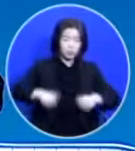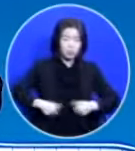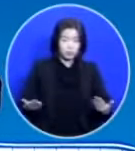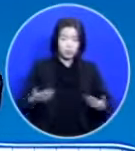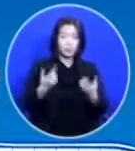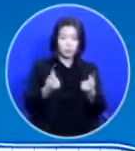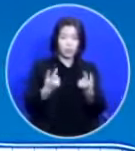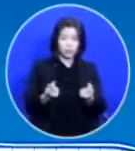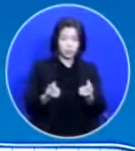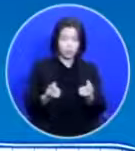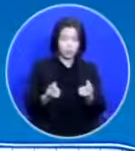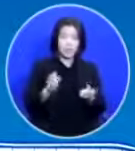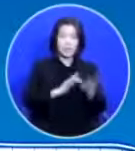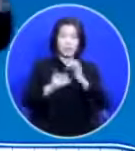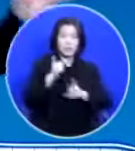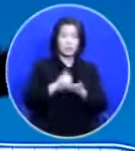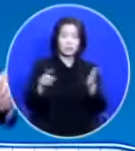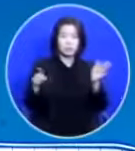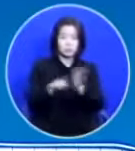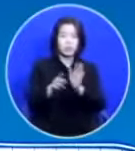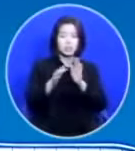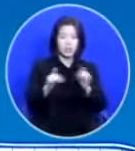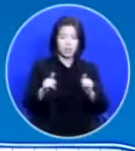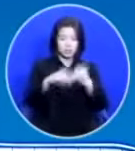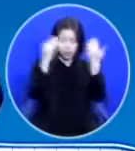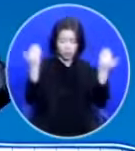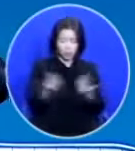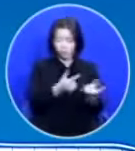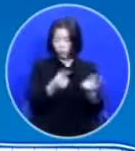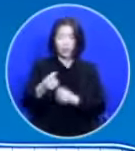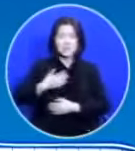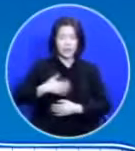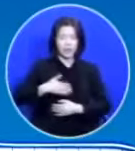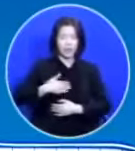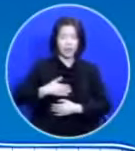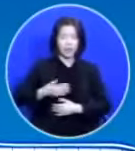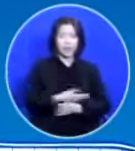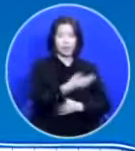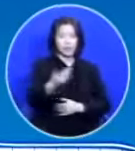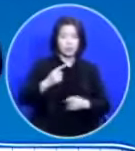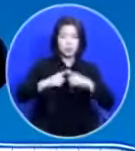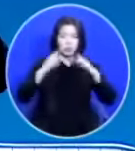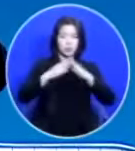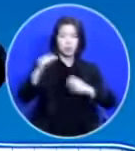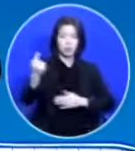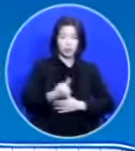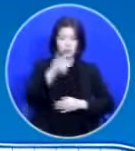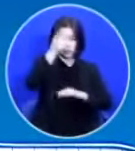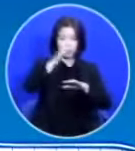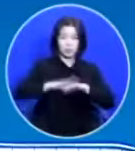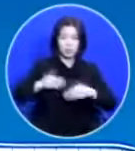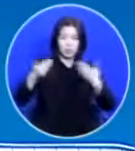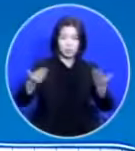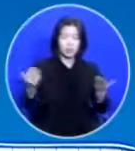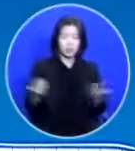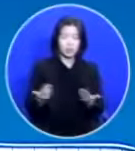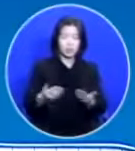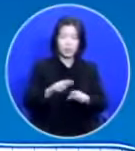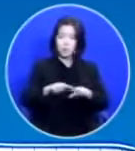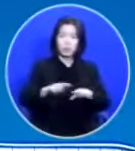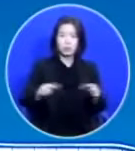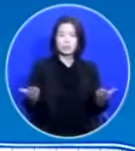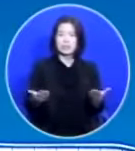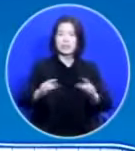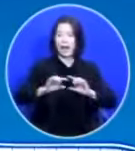예수 믿는 분들은 다 안 되니까 오늘 여러분들이 이렇게 교회에 와서 예배를 드리는 일이 보통 일이